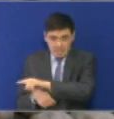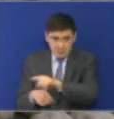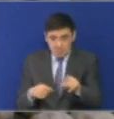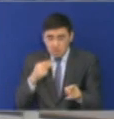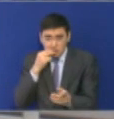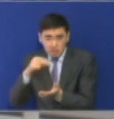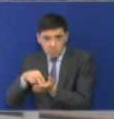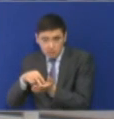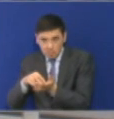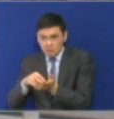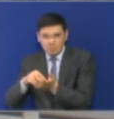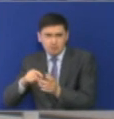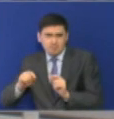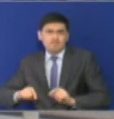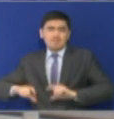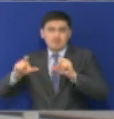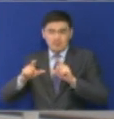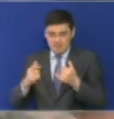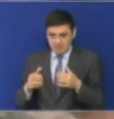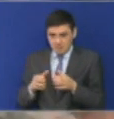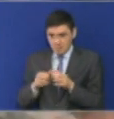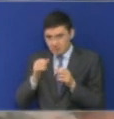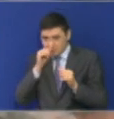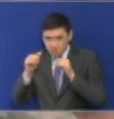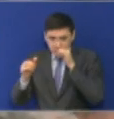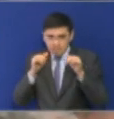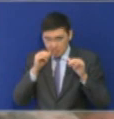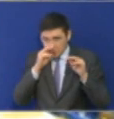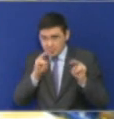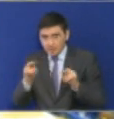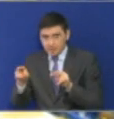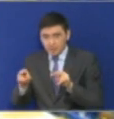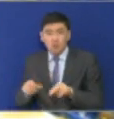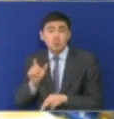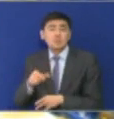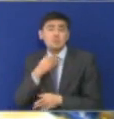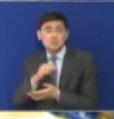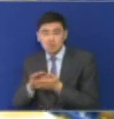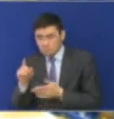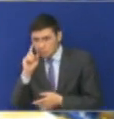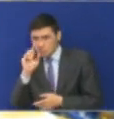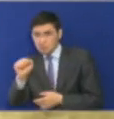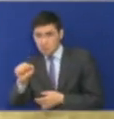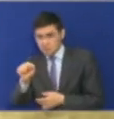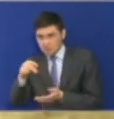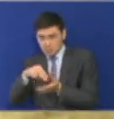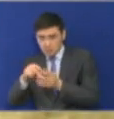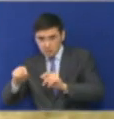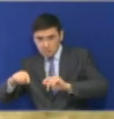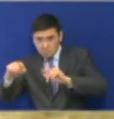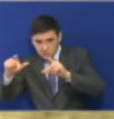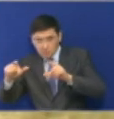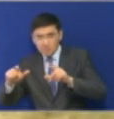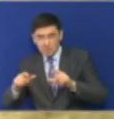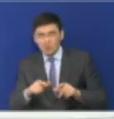значимым продуктам питания. Кроме того, горожане, ставшие свидетелями того, что цены на такие продукты завышаются, могут обратиться с заявлением в